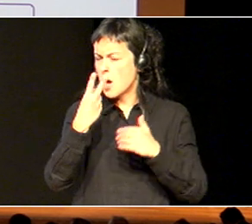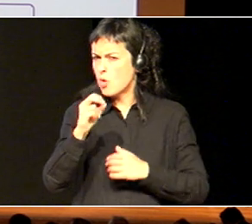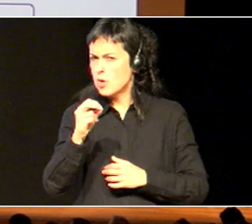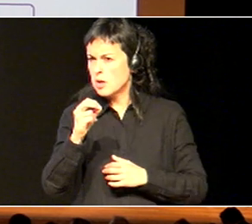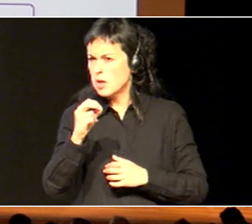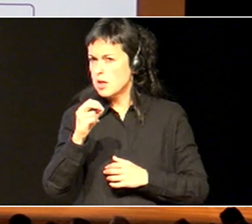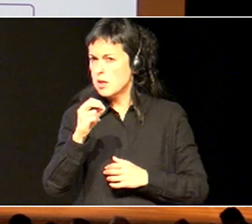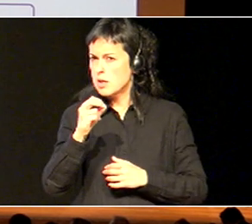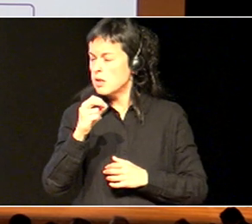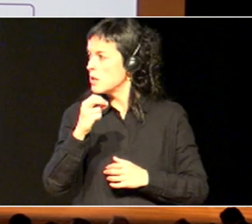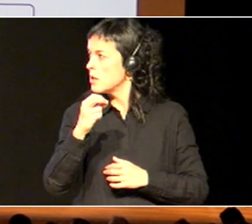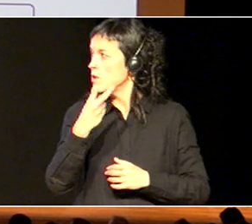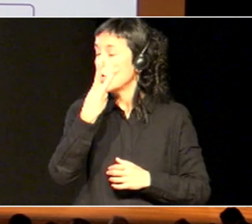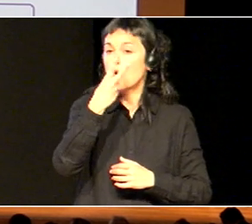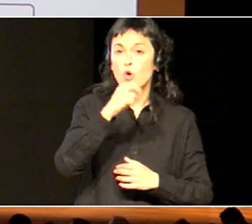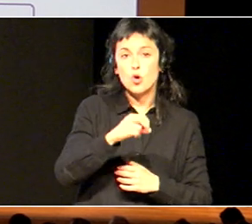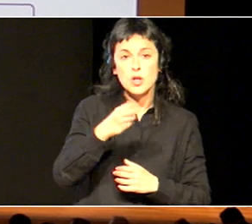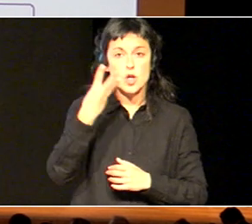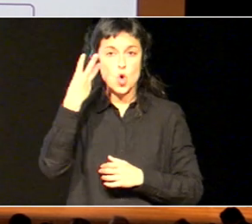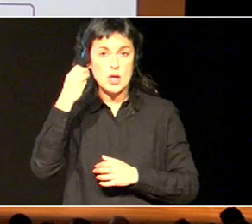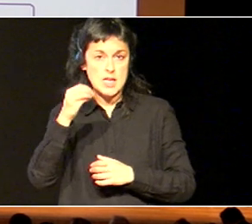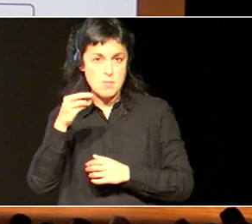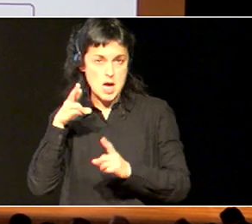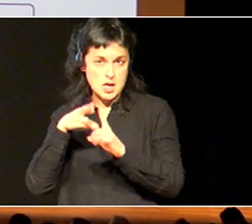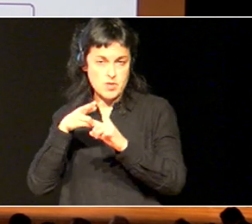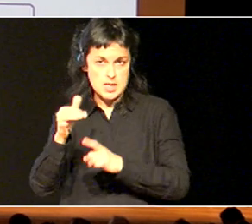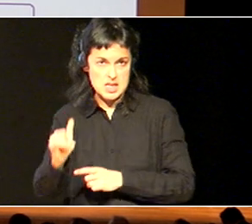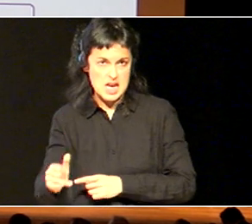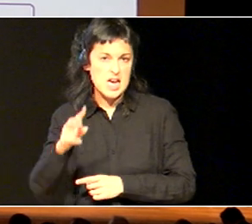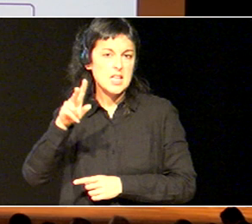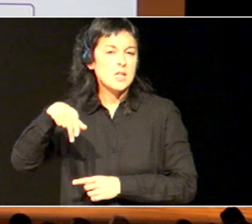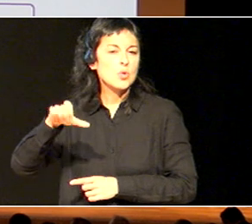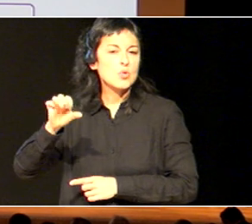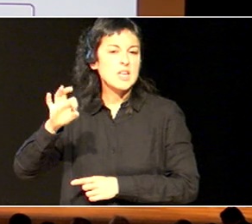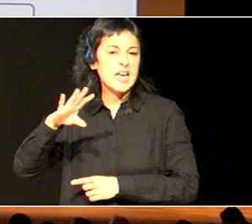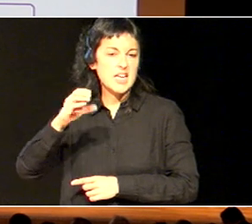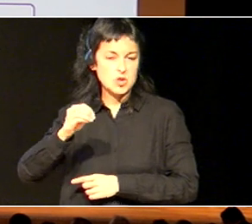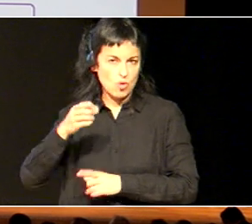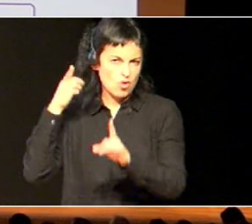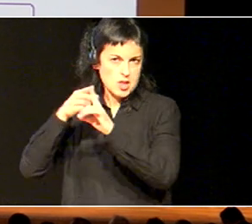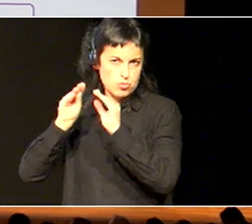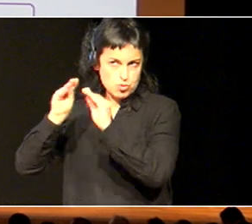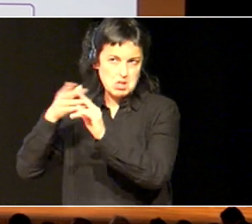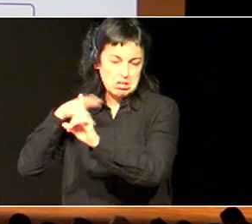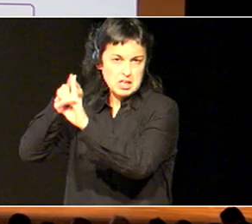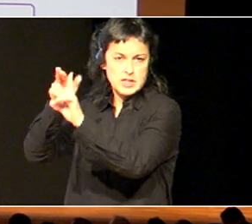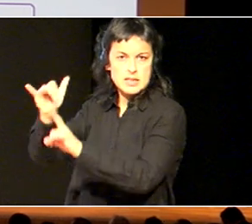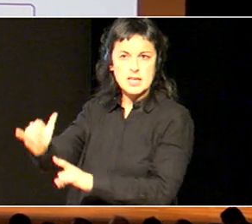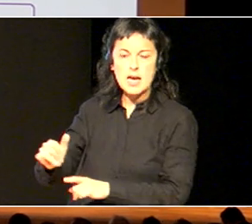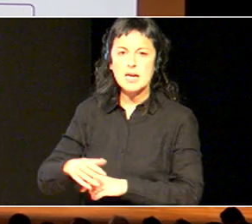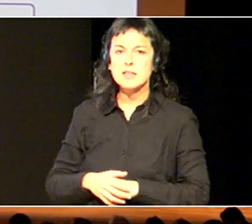hogeiogeta amar erreferentzi hori, ba, unesko koelburuekin, eta hor agertzen da, ia ia planeta